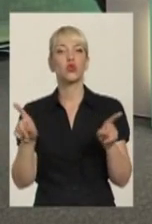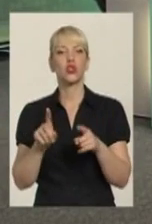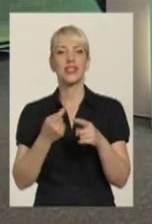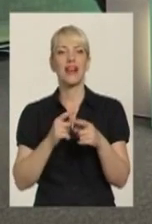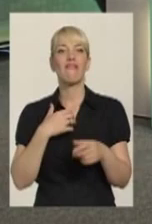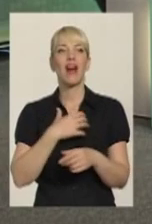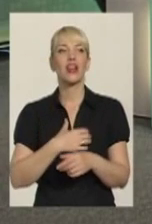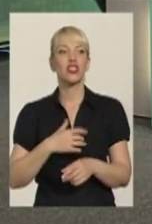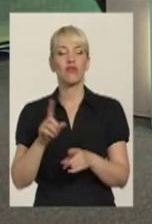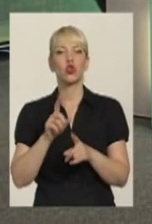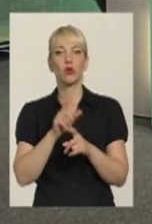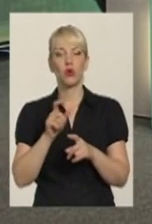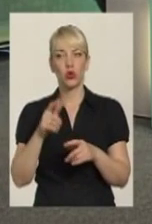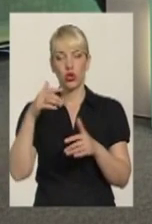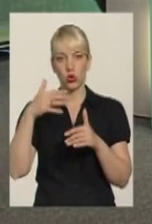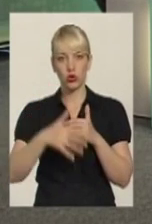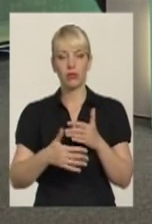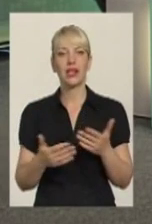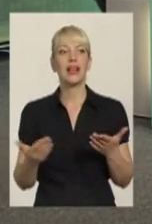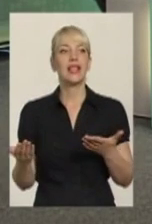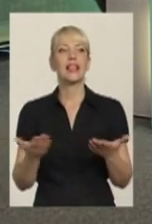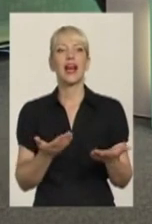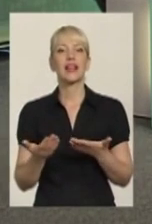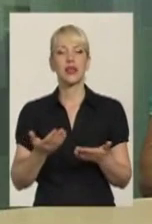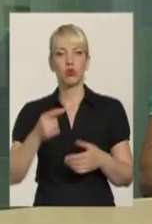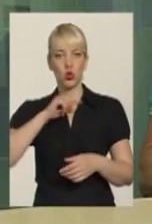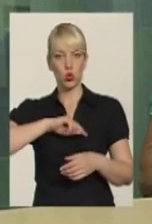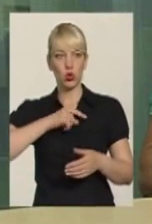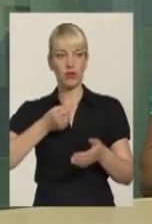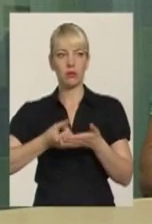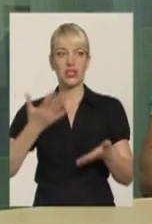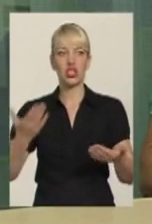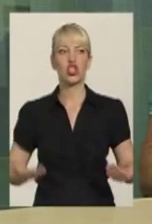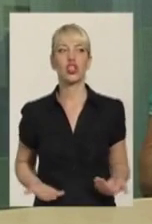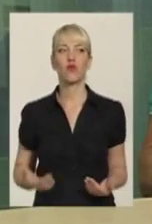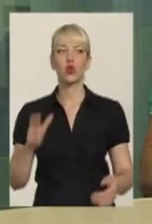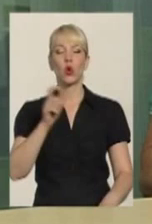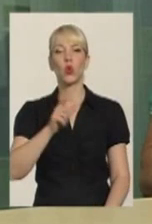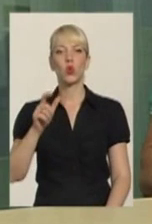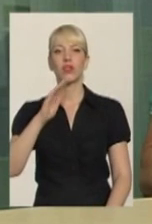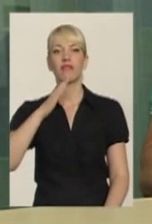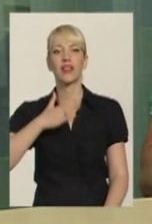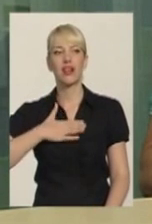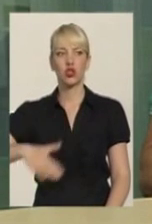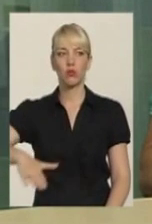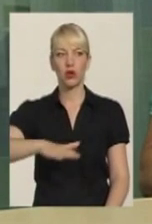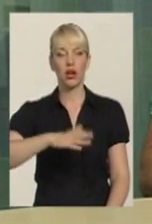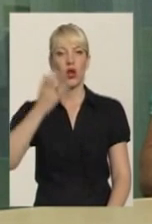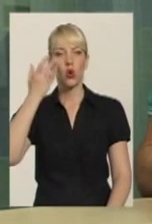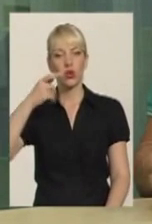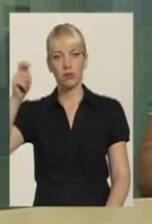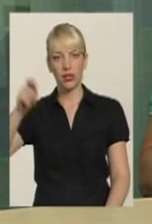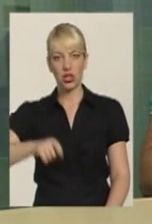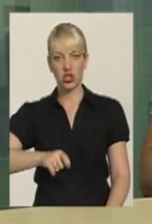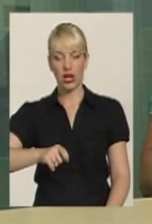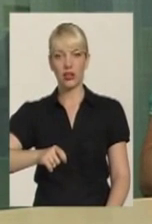дуже важливо, щоб люди розуміли, яким чином і якими духовними цінностями живуть сьогодні люди в нашому краї. Коли вони приїжджають